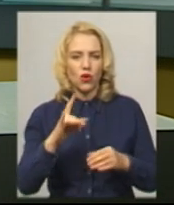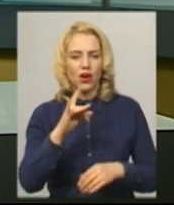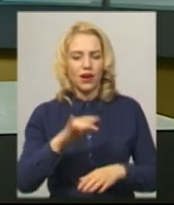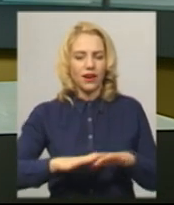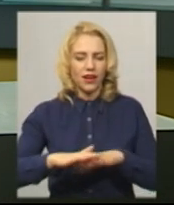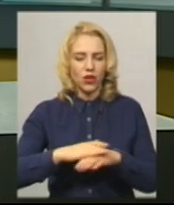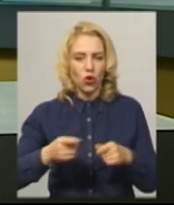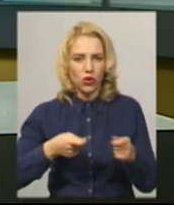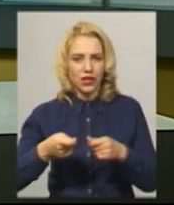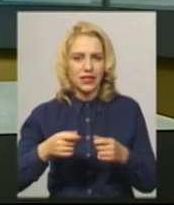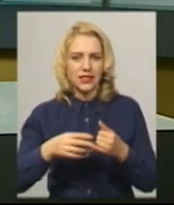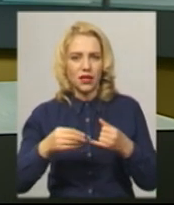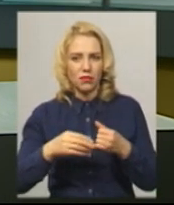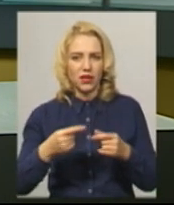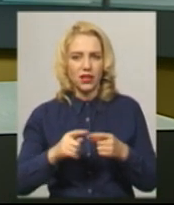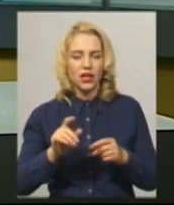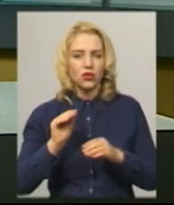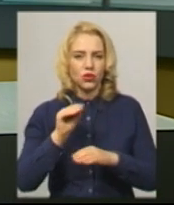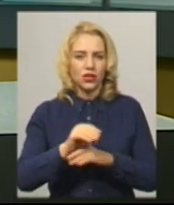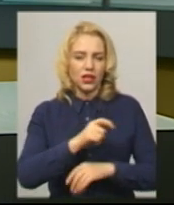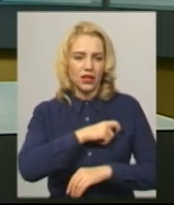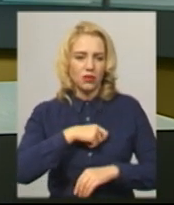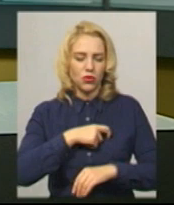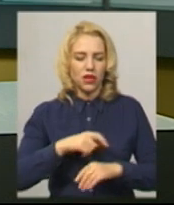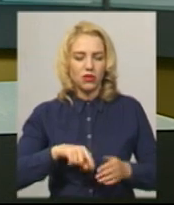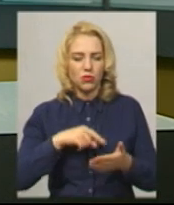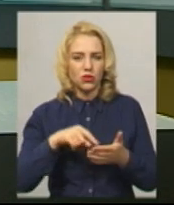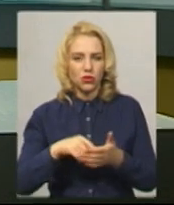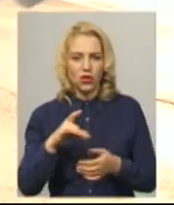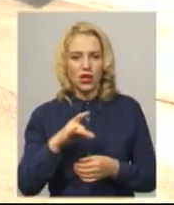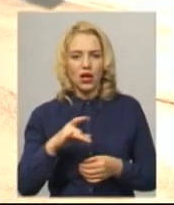представників Хмельницької обласної районної адміністрації попередили листом.